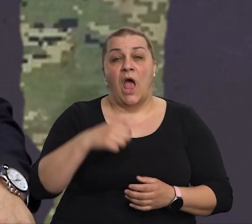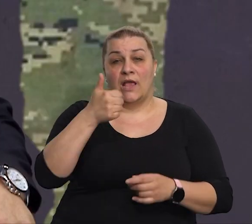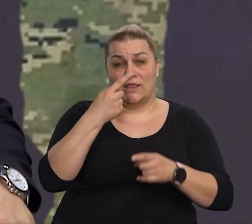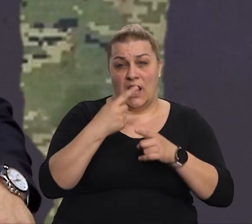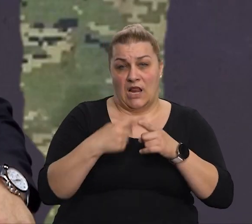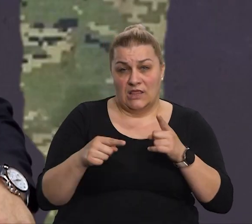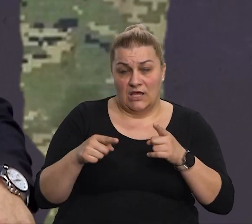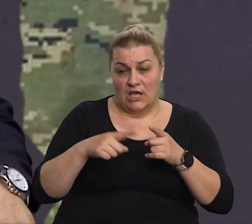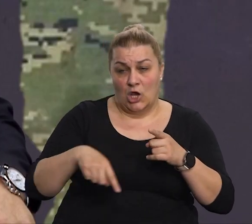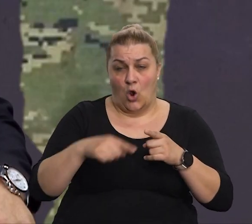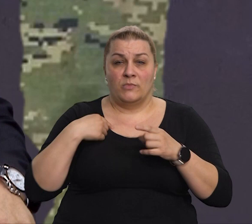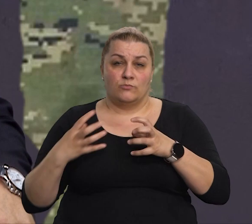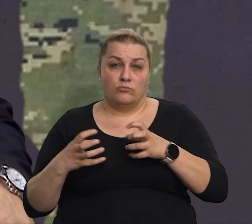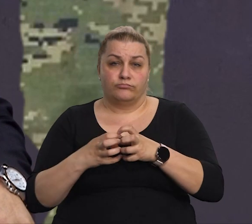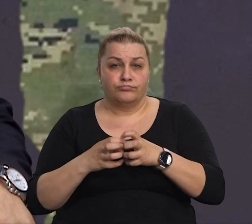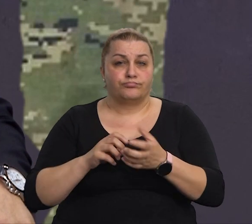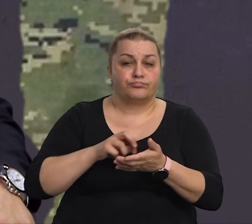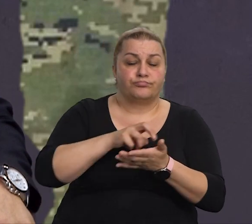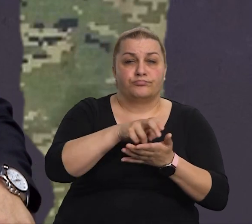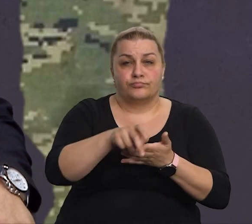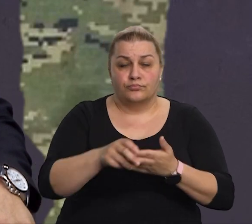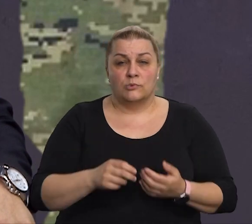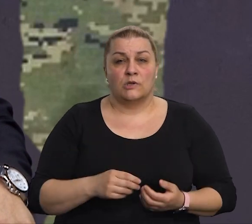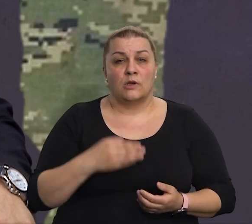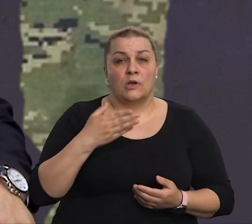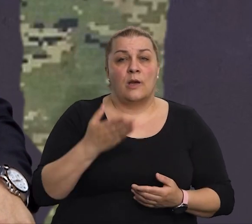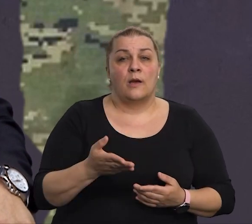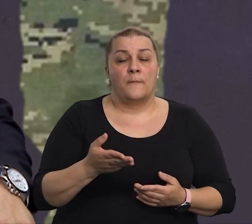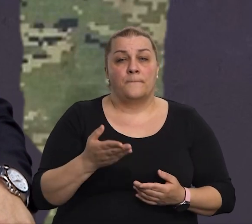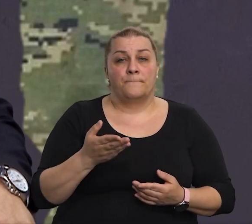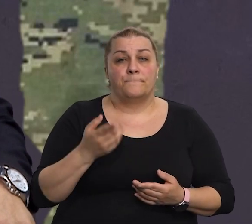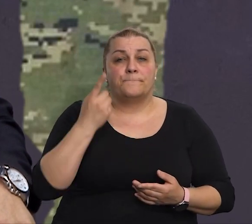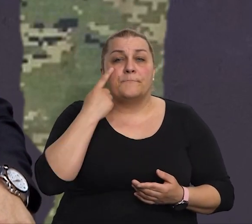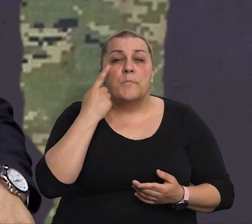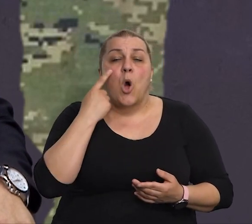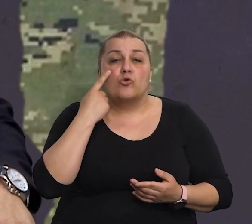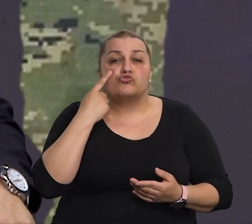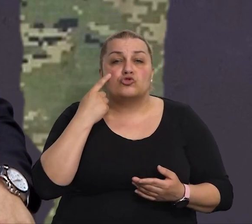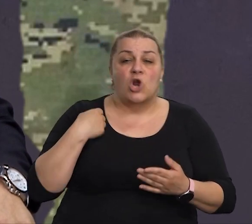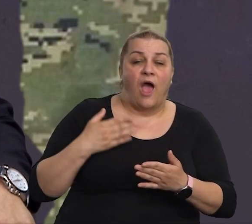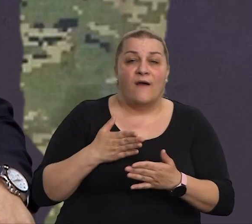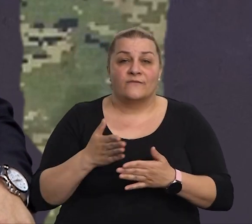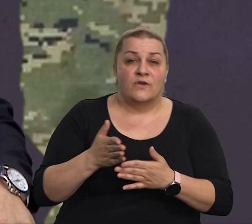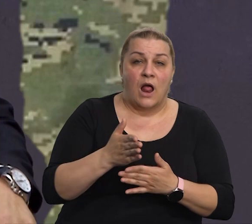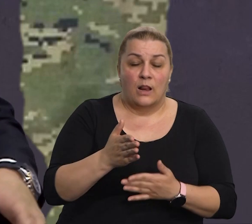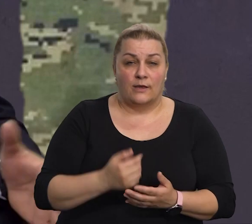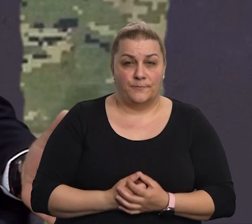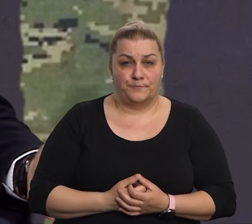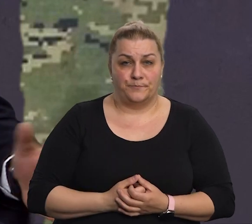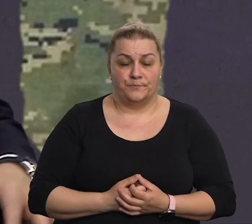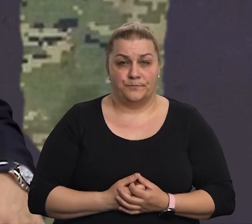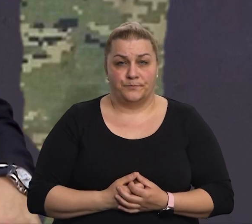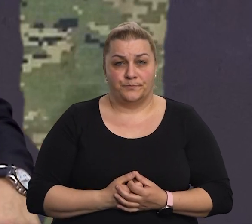krenio urožat, doli komulac, pokušavajući, jer smo se u tom trenutku bili, ja